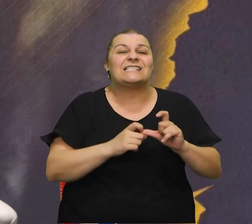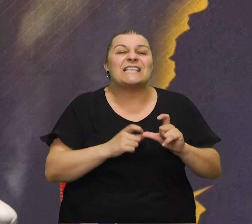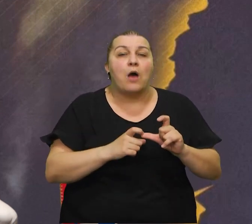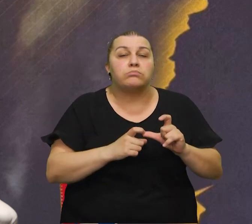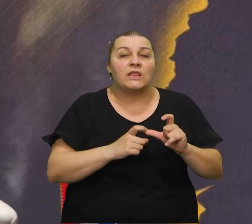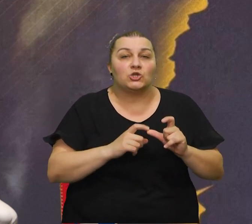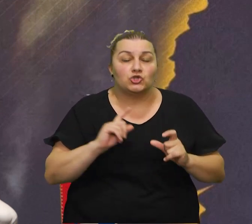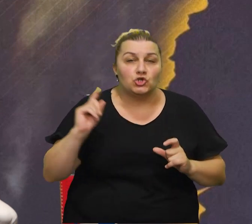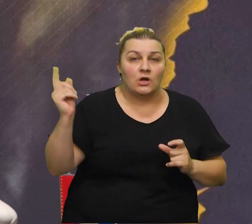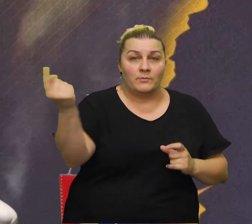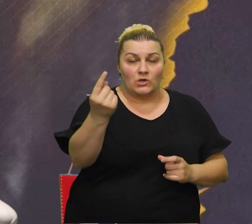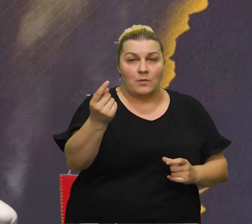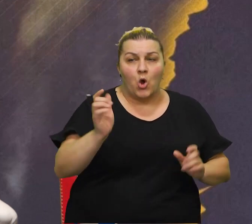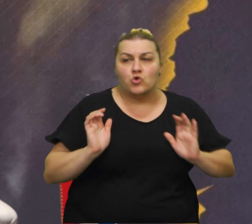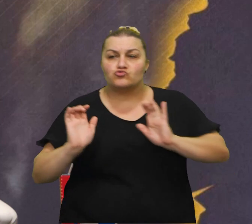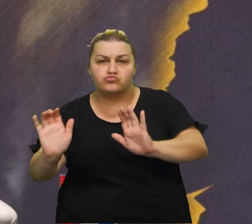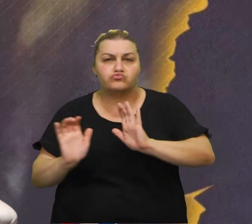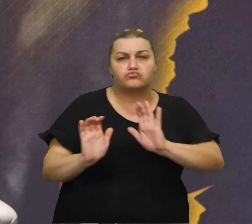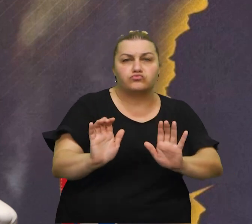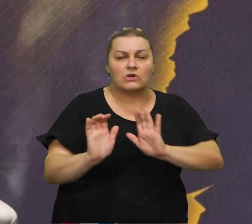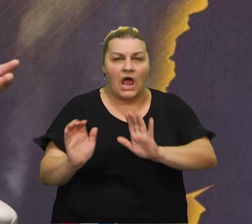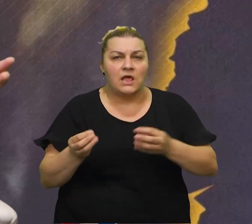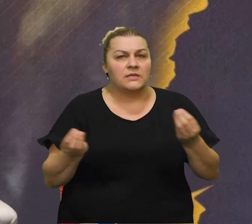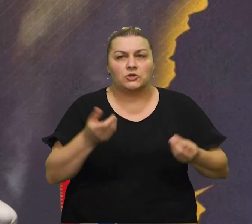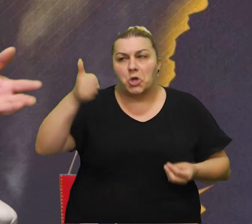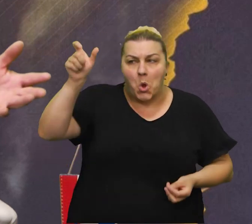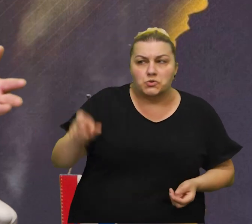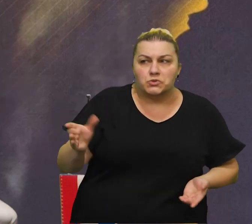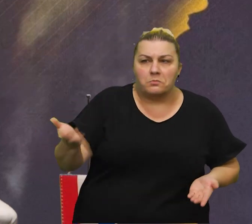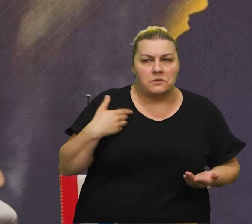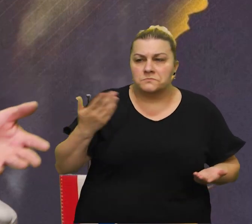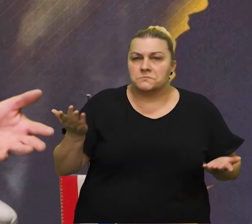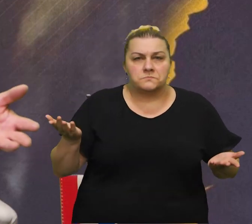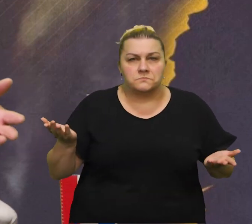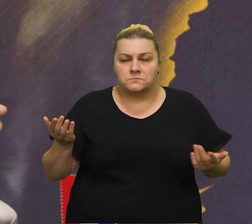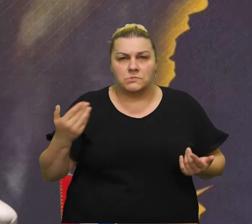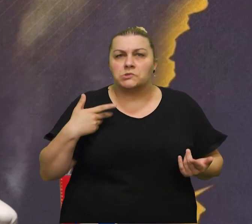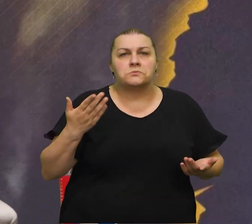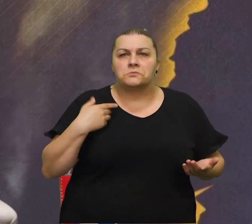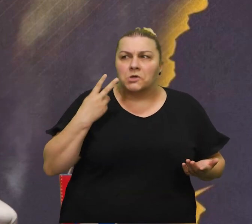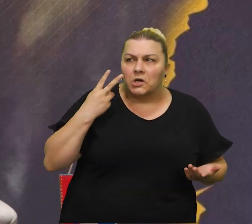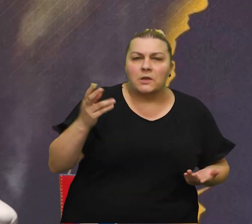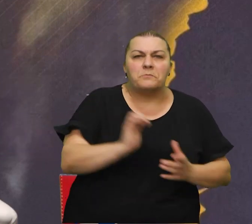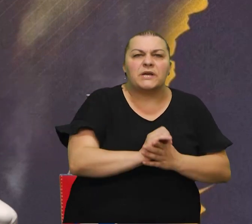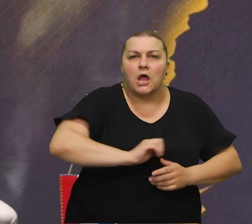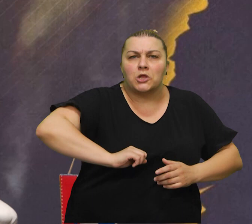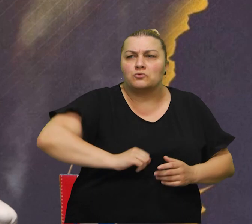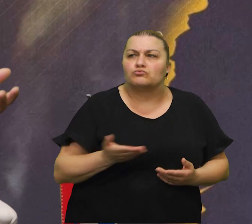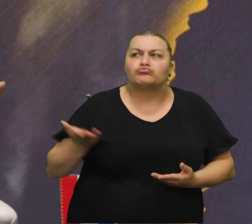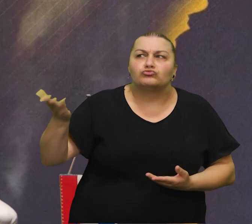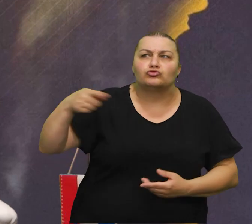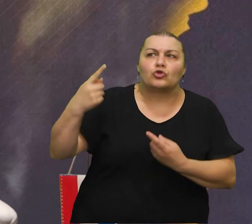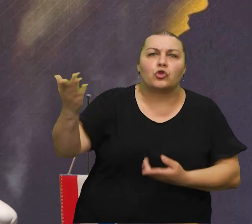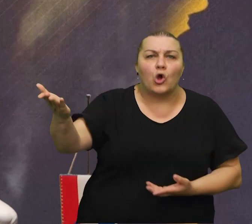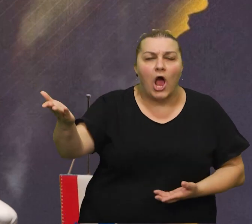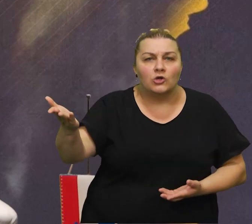reagira tamo sa guranje, turanje neke osobe, ono, ja govorim, ovome prijatelja, kažem, šta